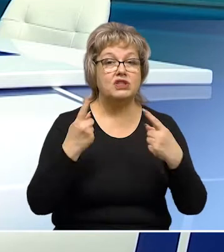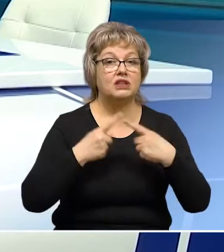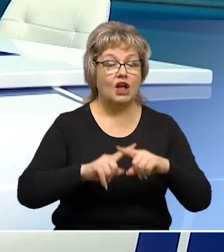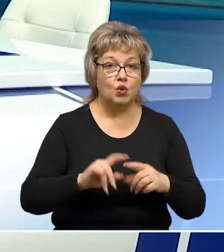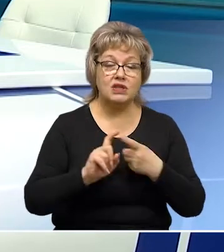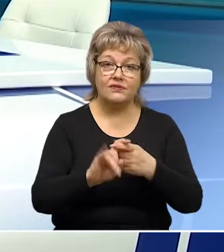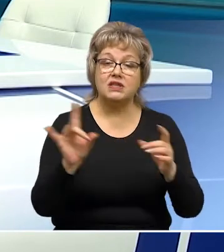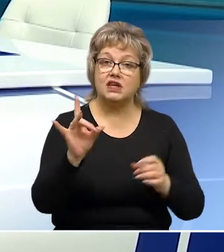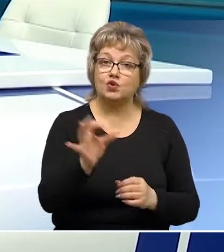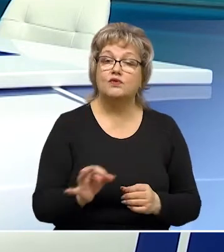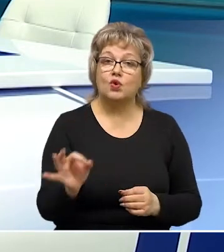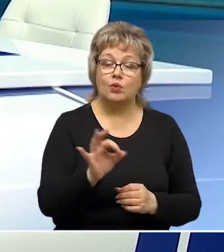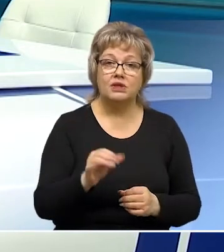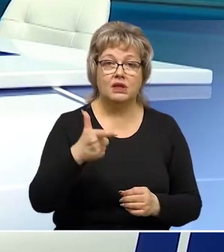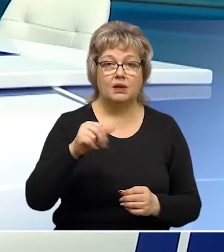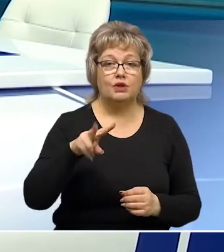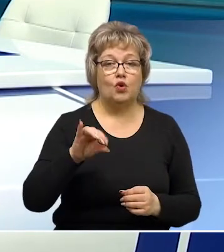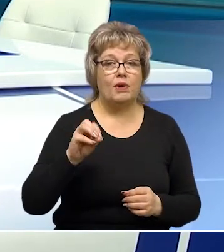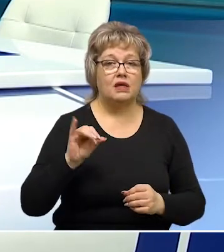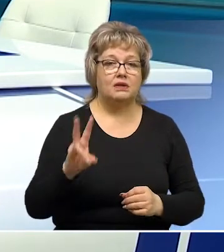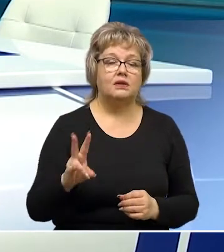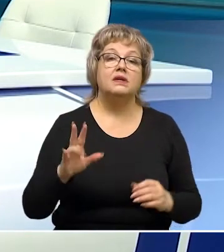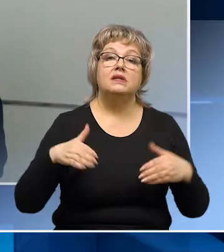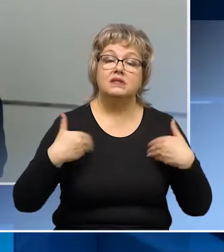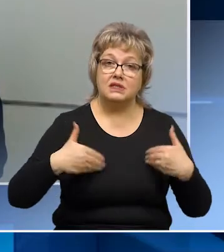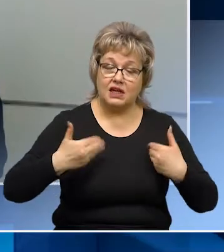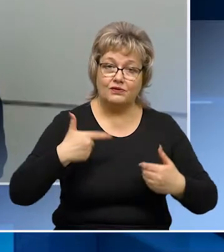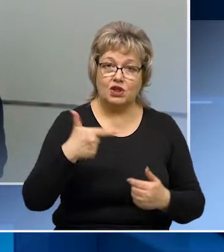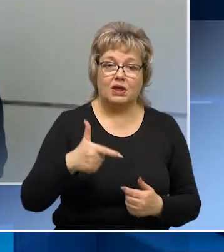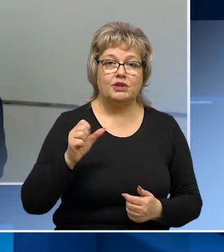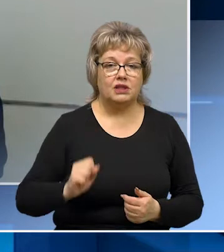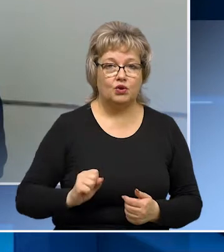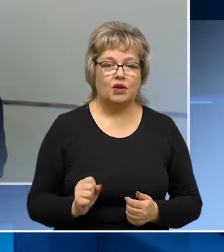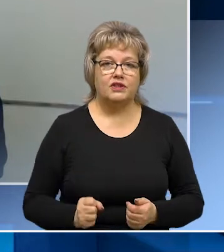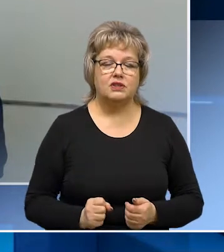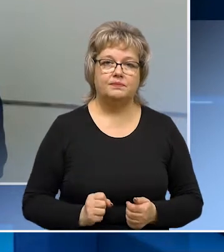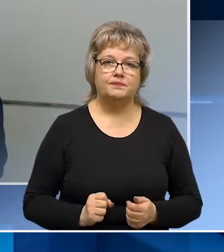информационных технологий и связи Ростовской области Герман Лопаткин. Герман Анатольевич, здравствуйте.